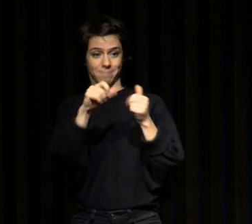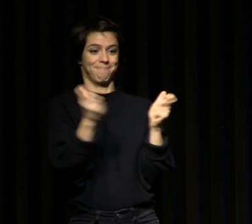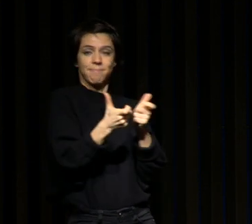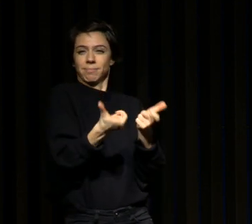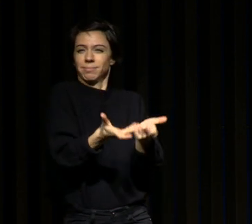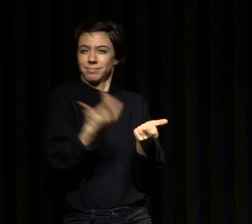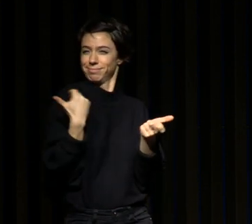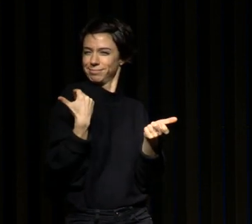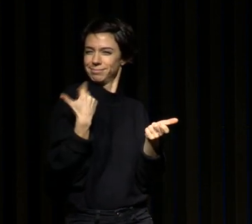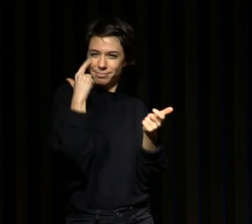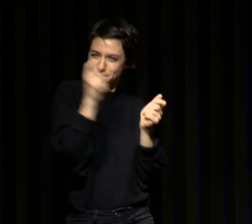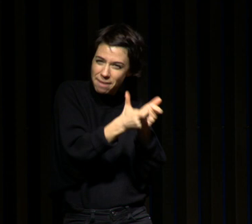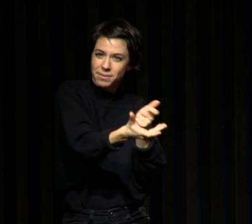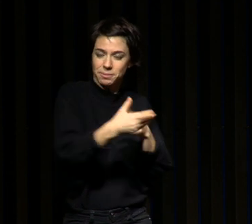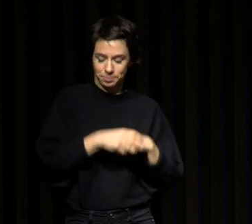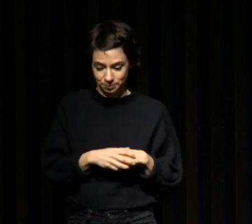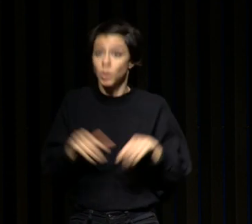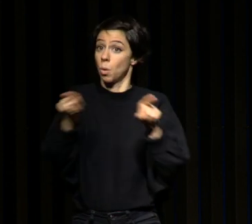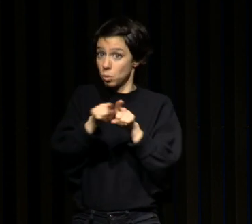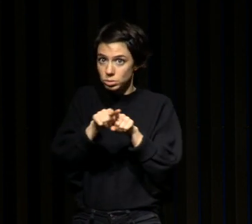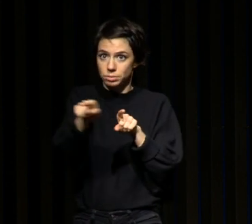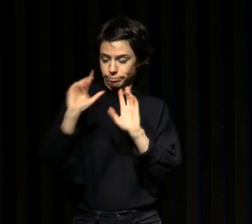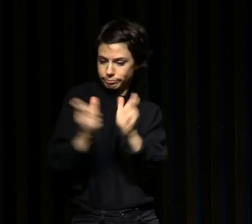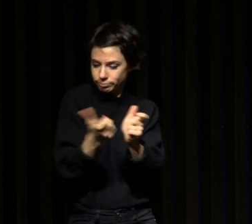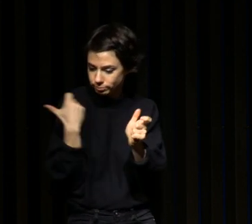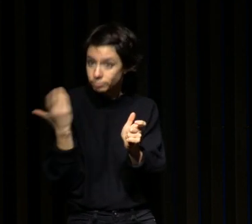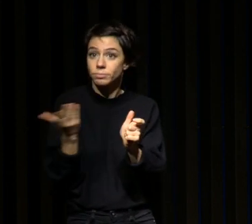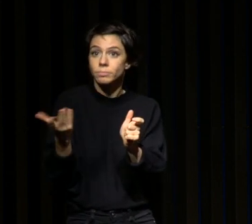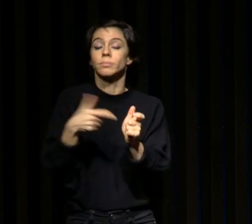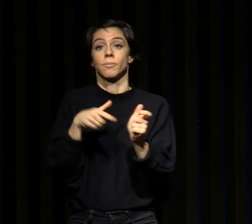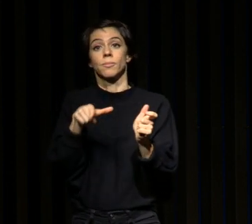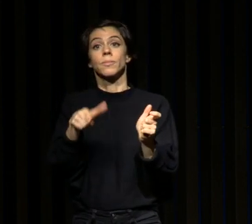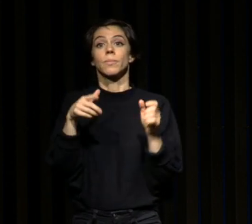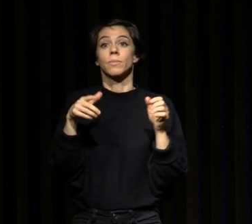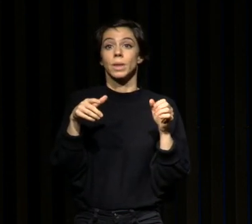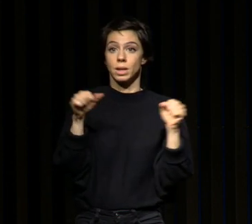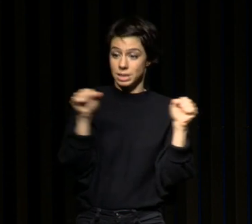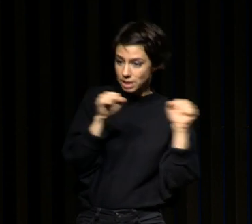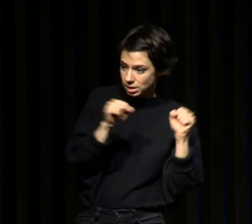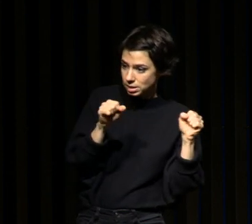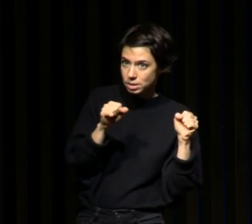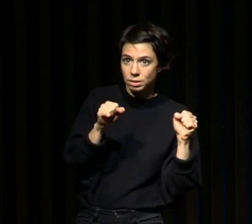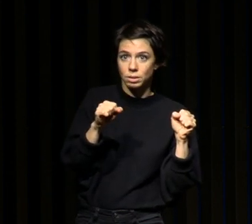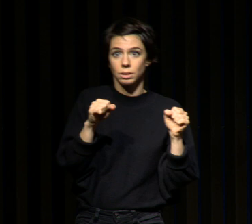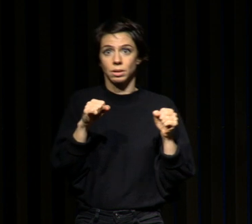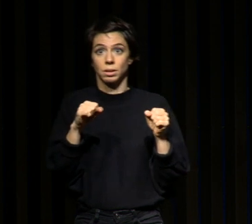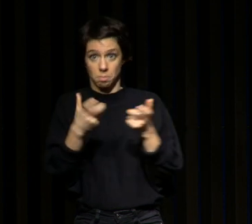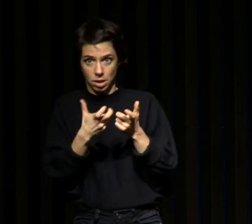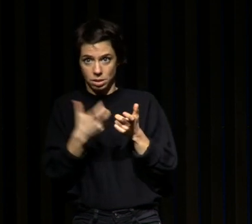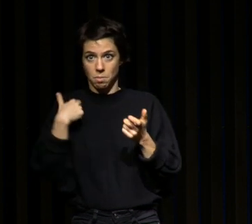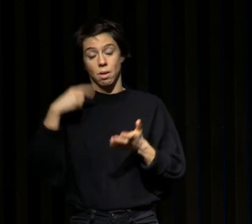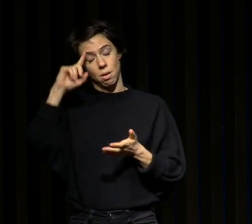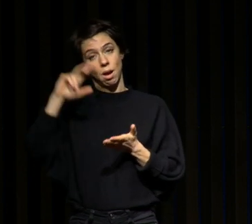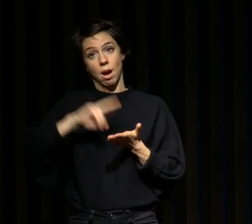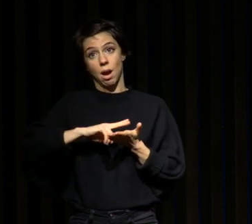également de façon plus récente c'est que le stress par la voie inflammatoire mais la dette de sommeil aggrave également l'inflammation de bas